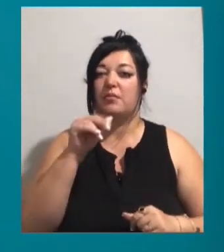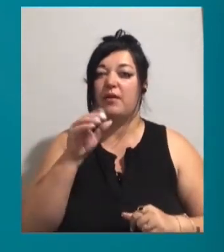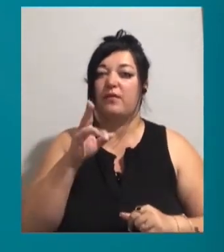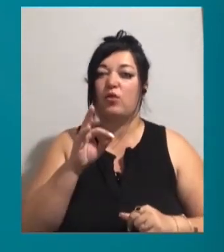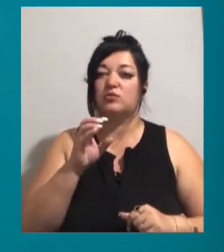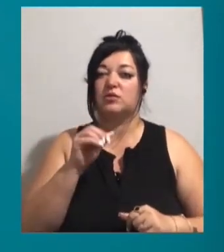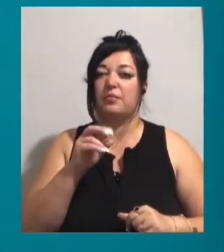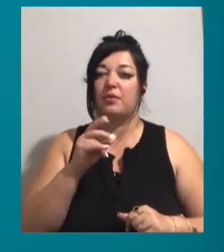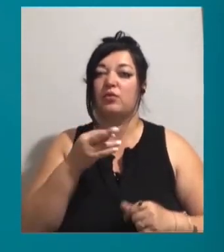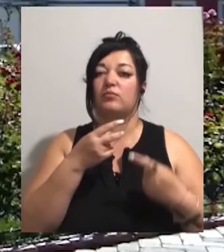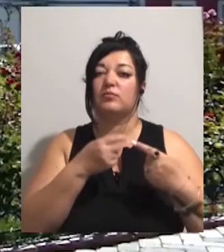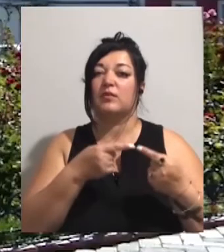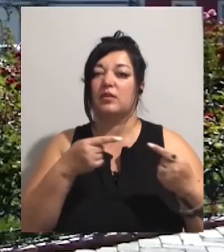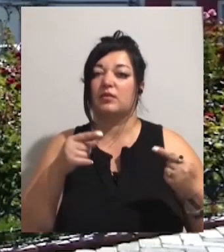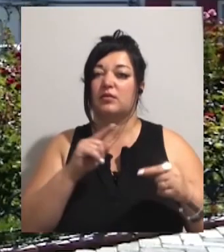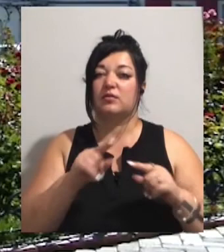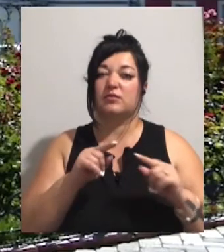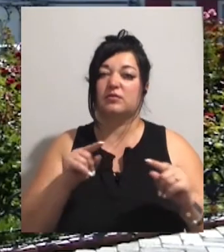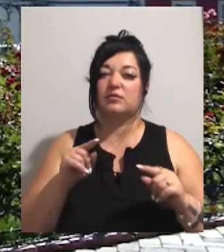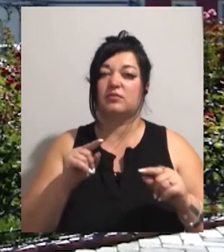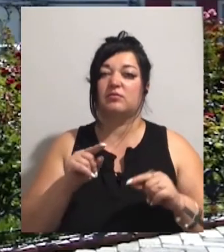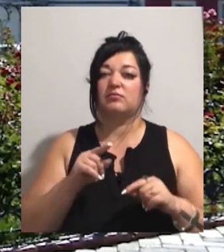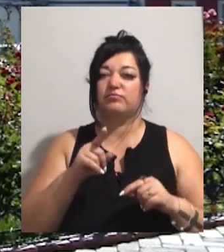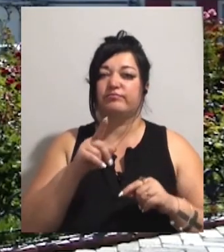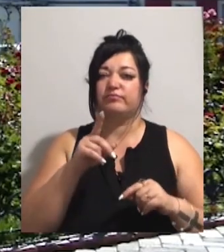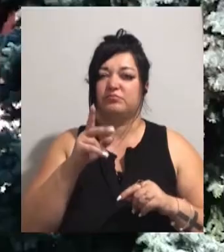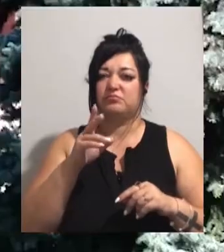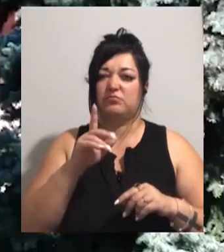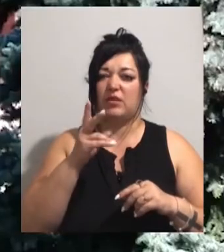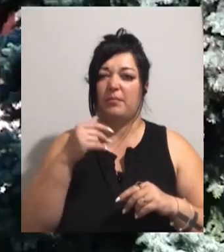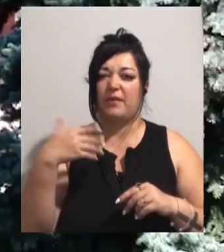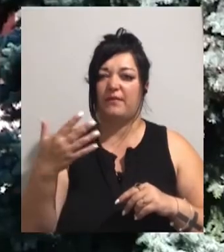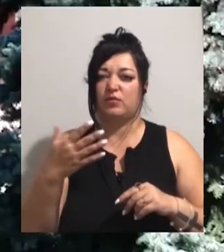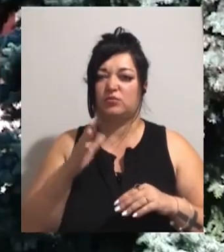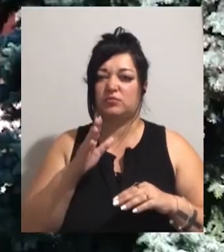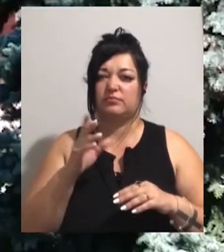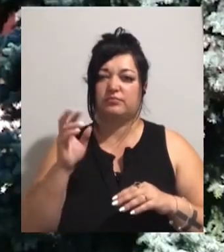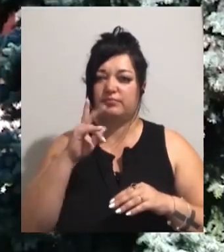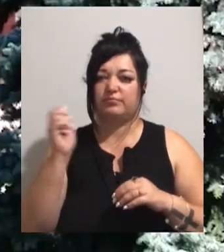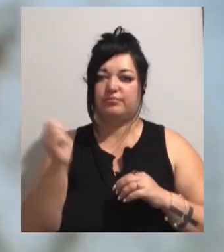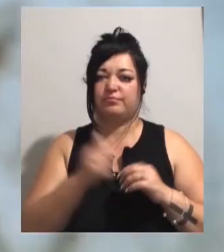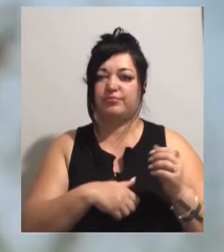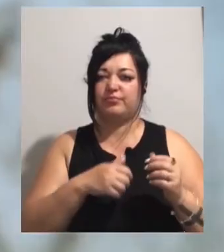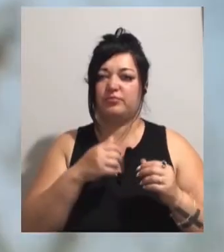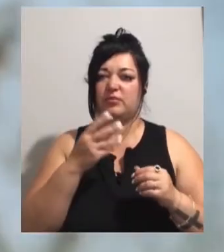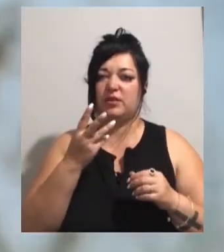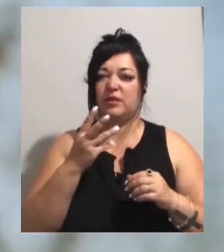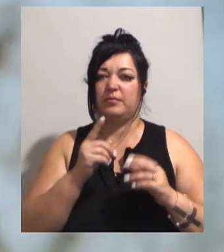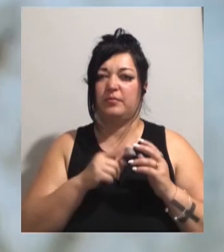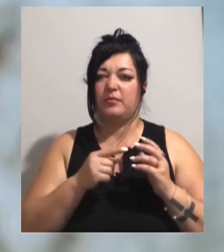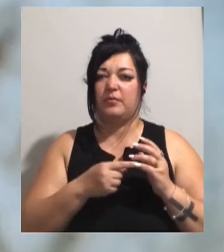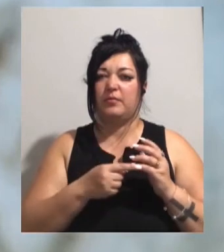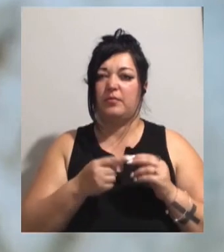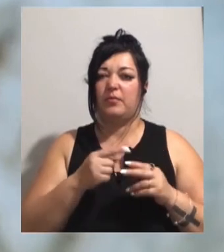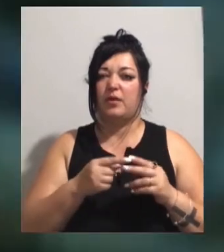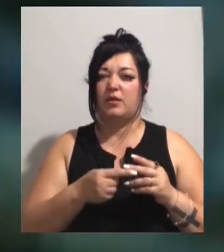декілька днів тому одному синів «Лаокуона» відбили три пальці на правій руці. Зазначимо, в останній раз скульптурну групу зіпсували у січні, два